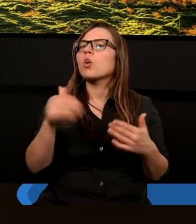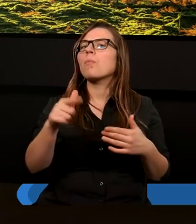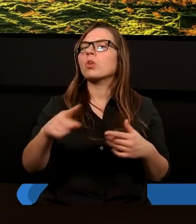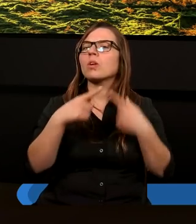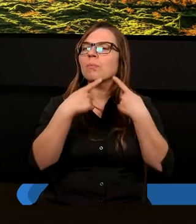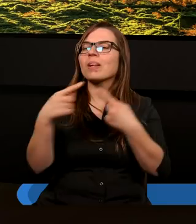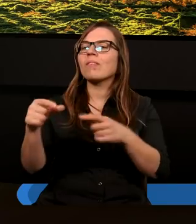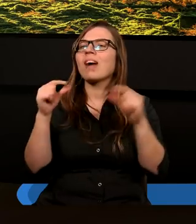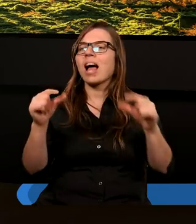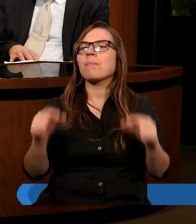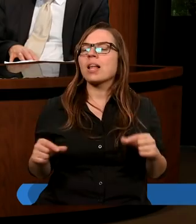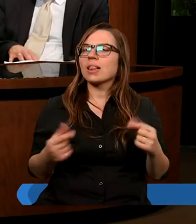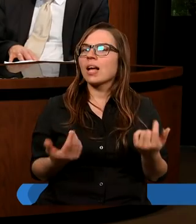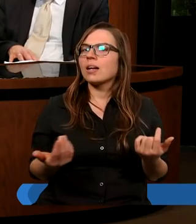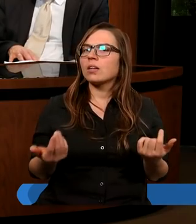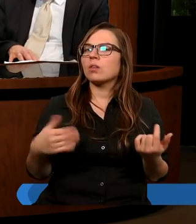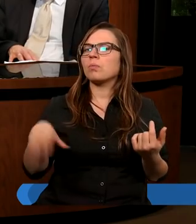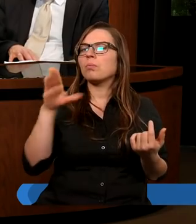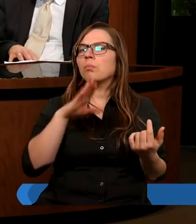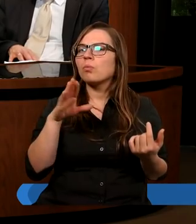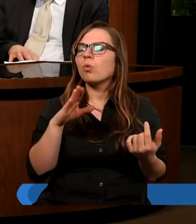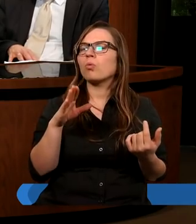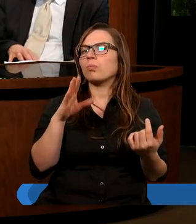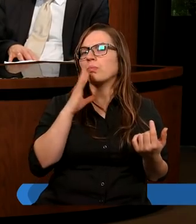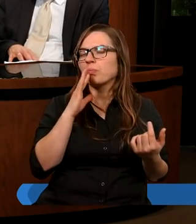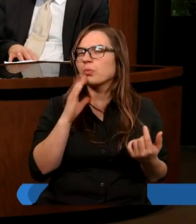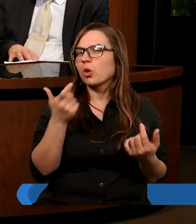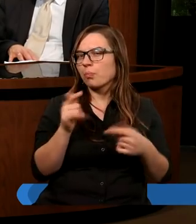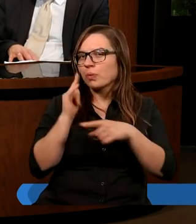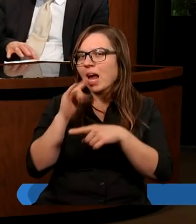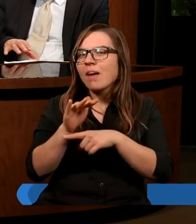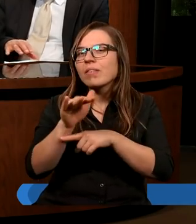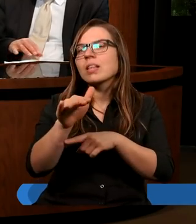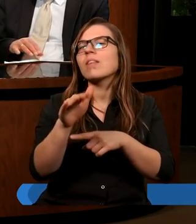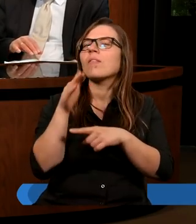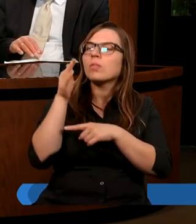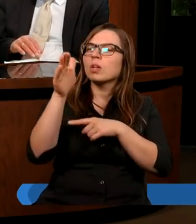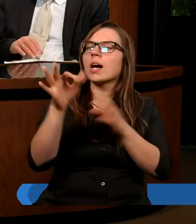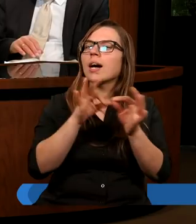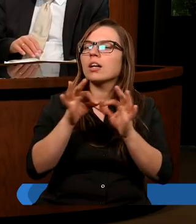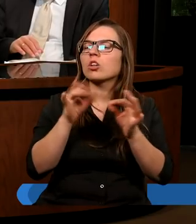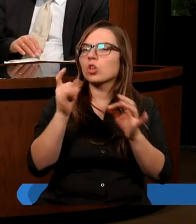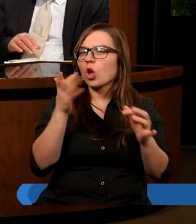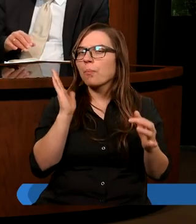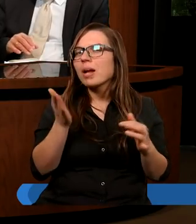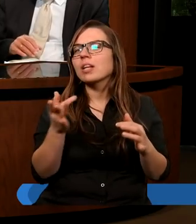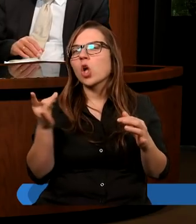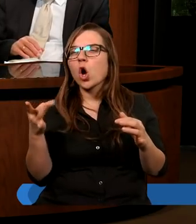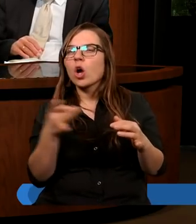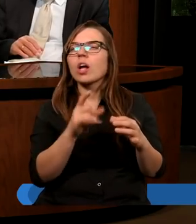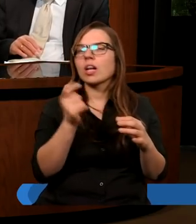o tych fragmentach? Czy Bóg przewidywał, że w historii poganie odegrają jakąś